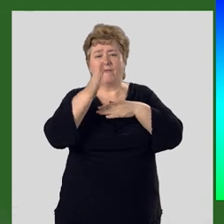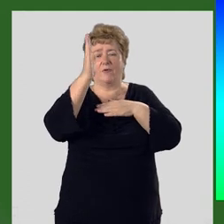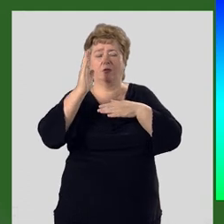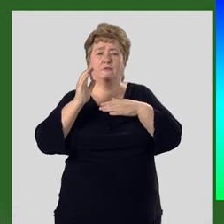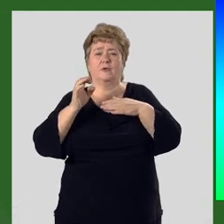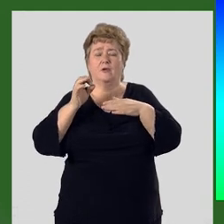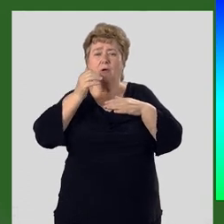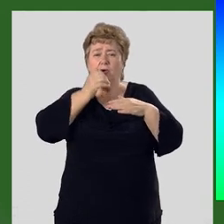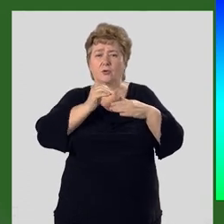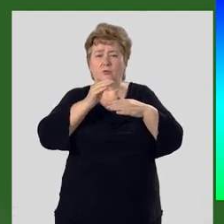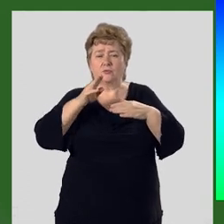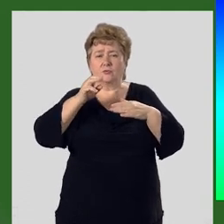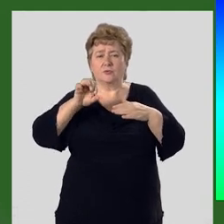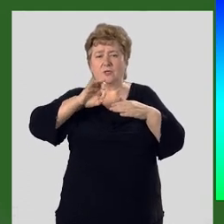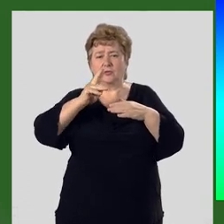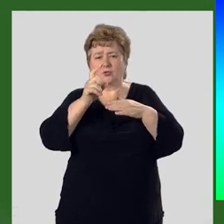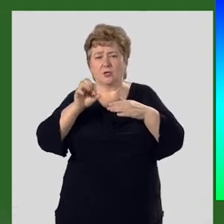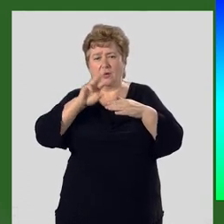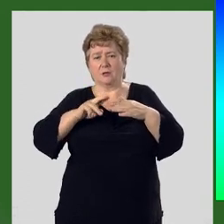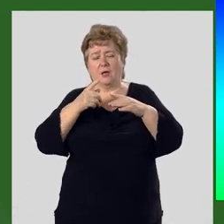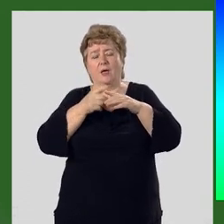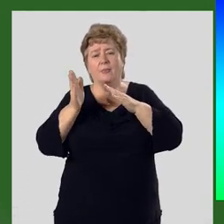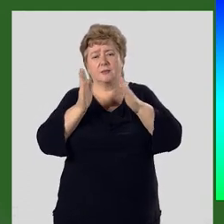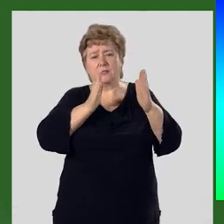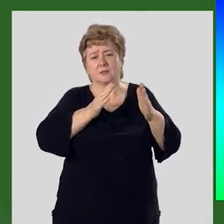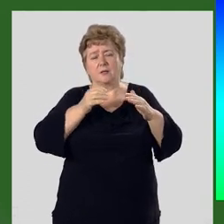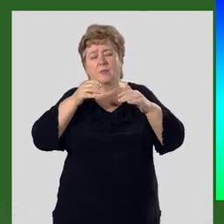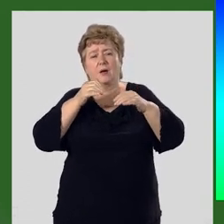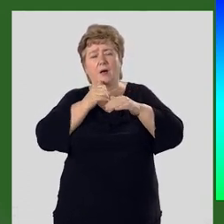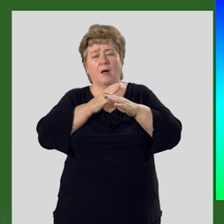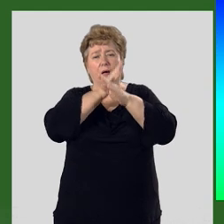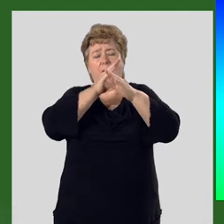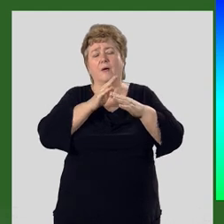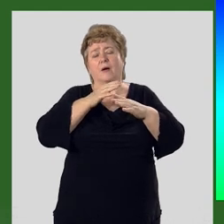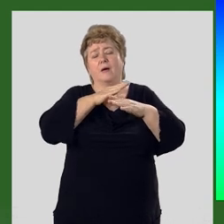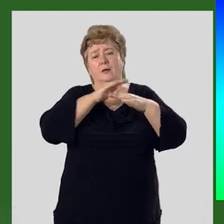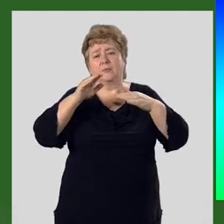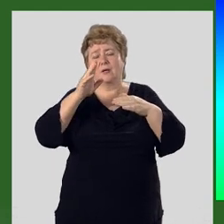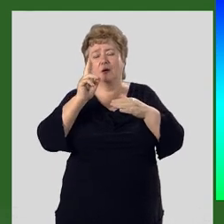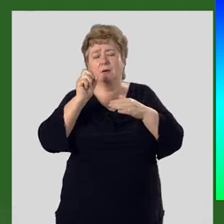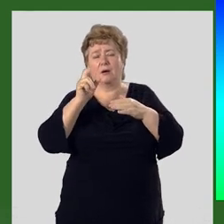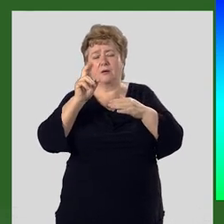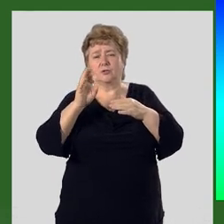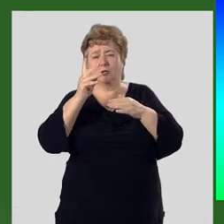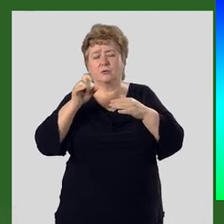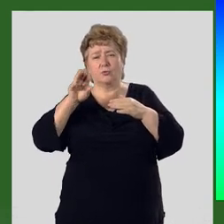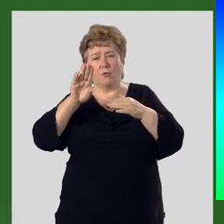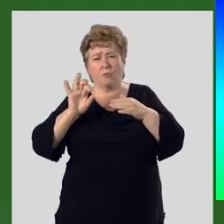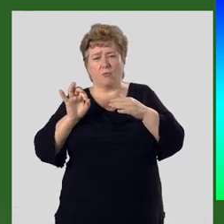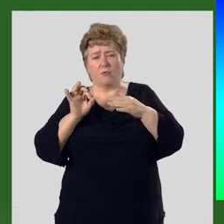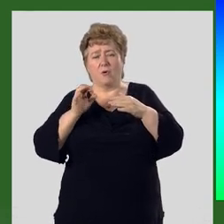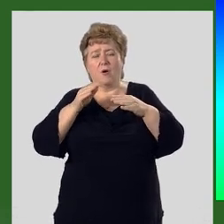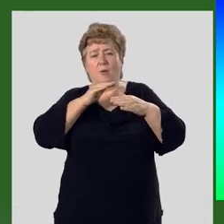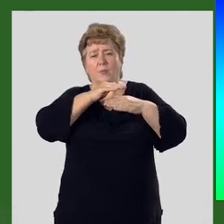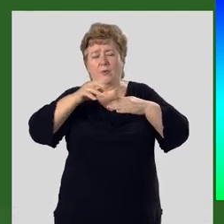вещь Южного Теньшаня – это система хребта Какшалтоу, протянувшаяся